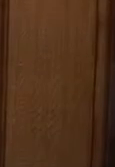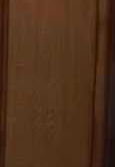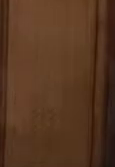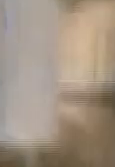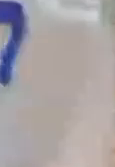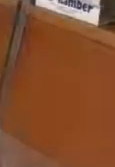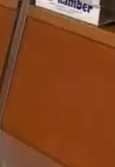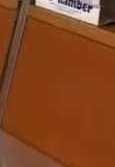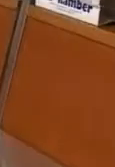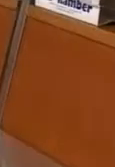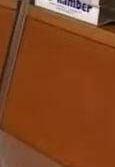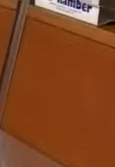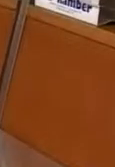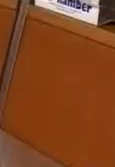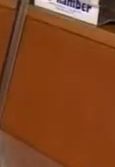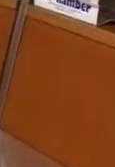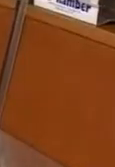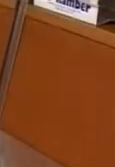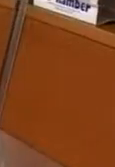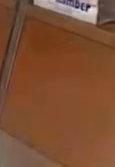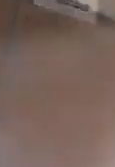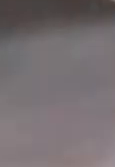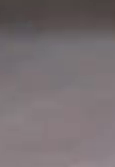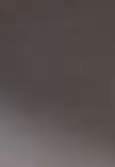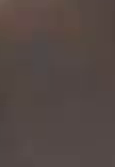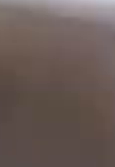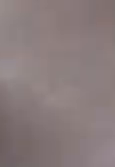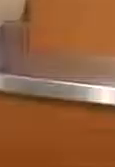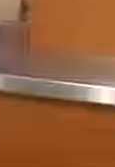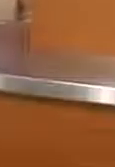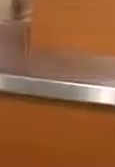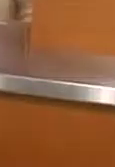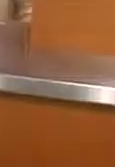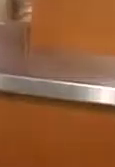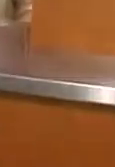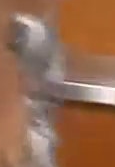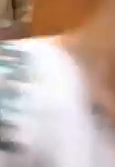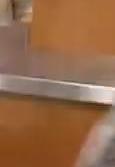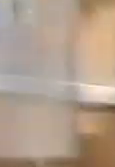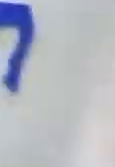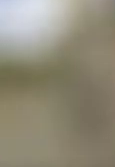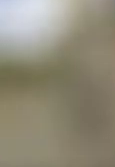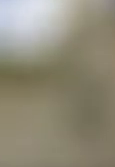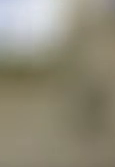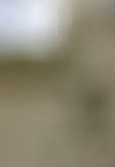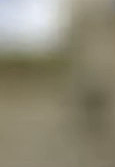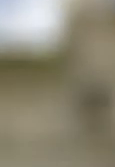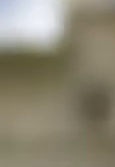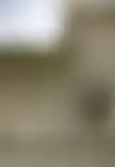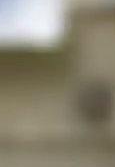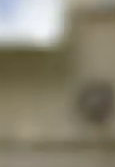Na svim punktovima Dedeora Poseban aranžman Kratkoročni krediti Registrovanim individualnim